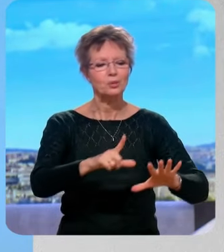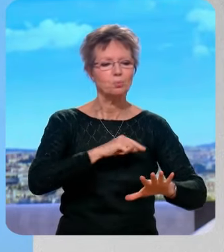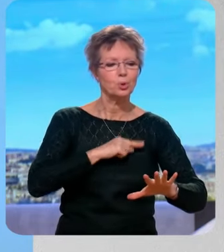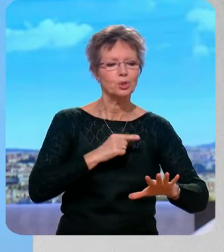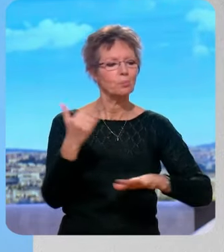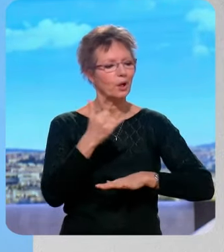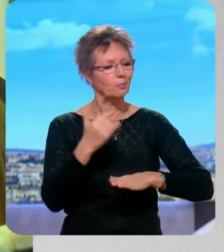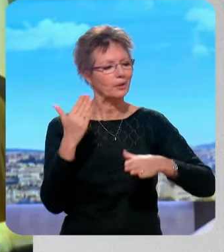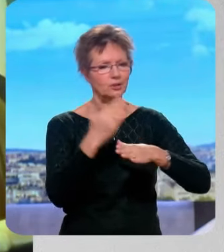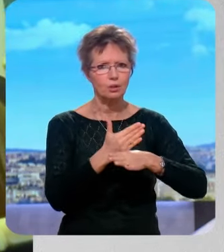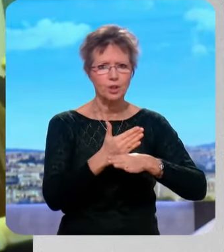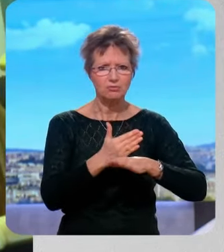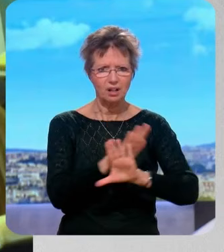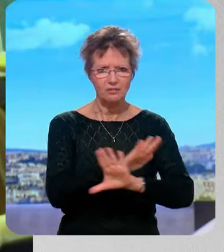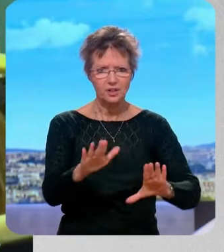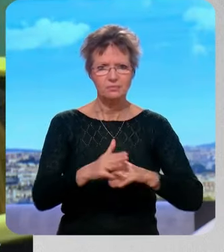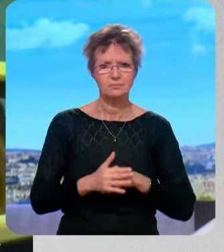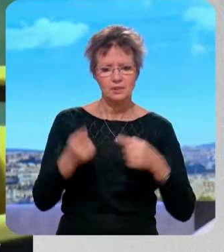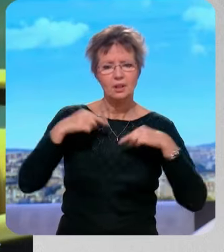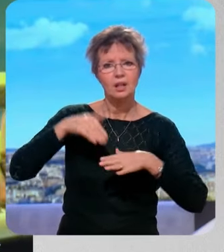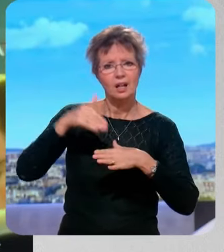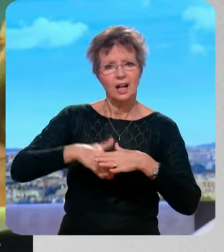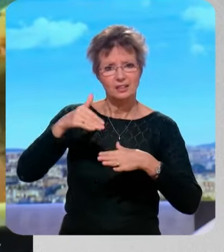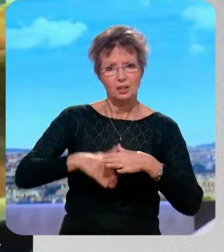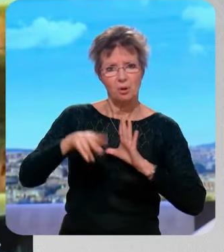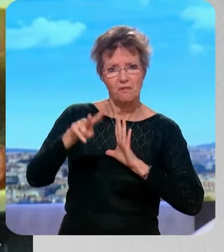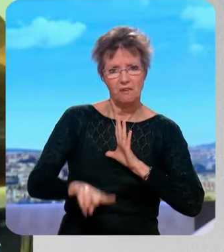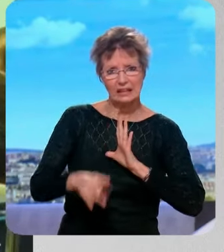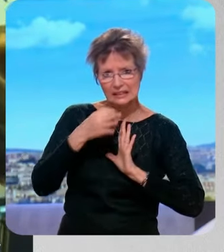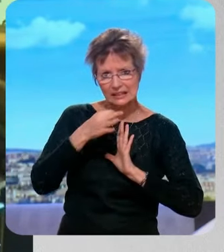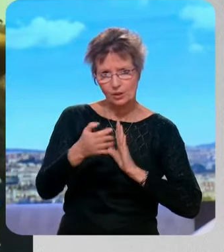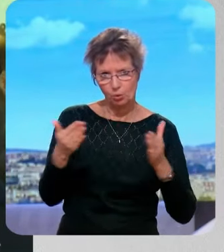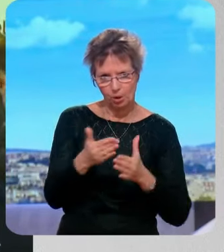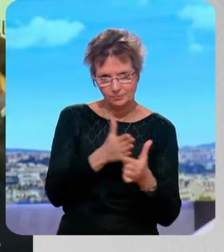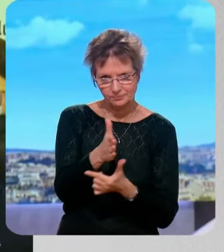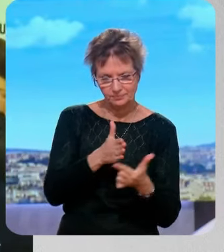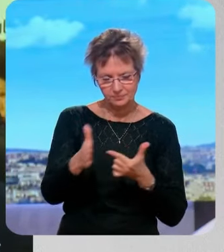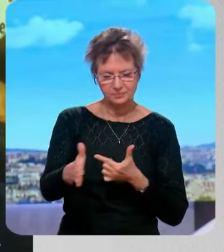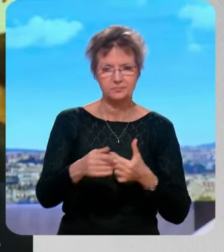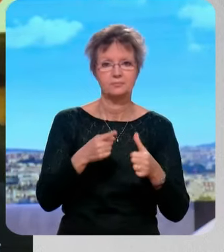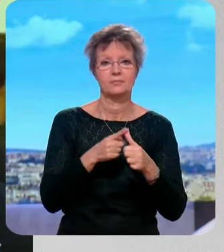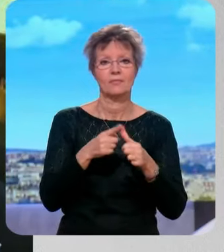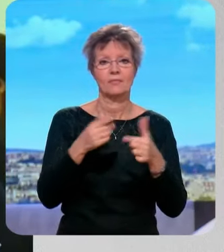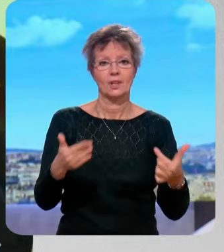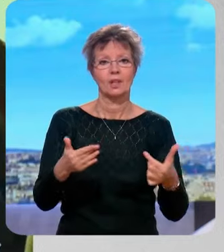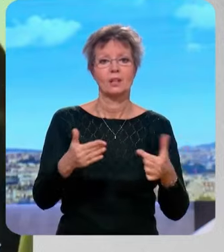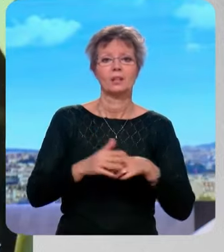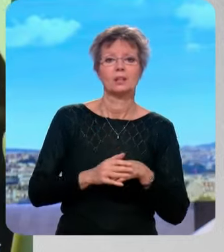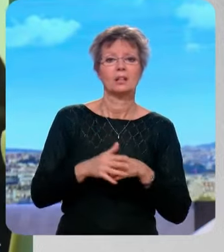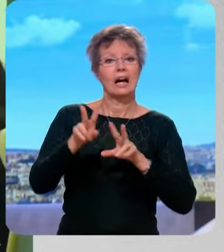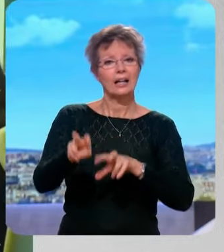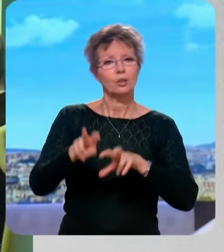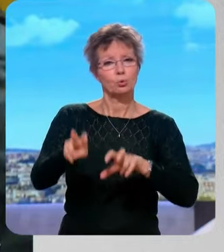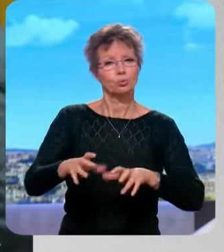'interviendra pas ». – Le ministre de l'Intérieur, effectivement, on a tenu une réunion hier, il a dit deux choses. Un, que les manifestants puissent